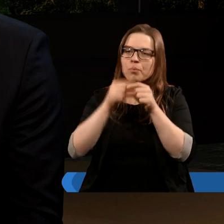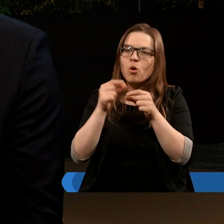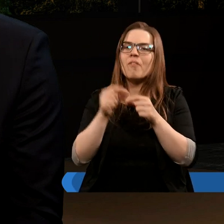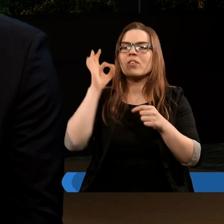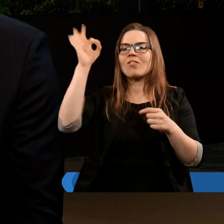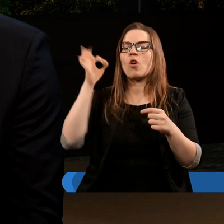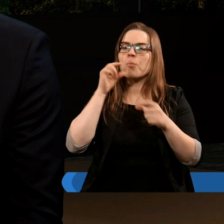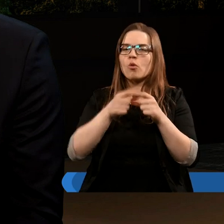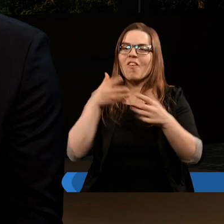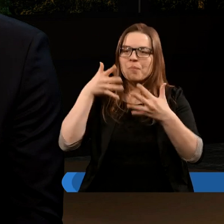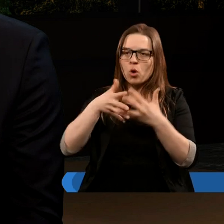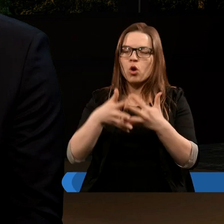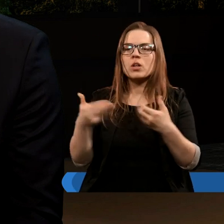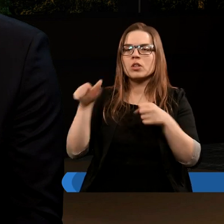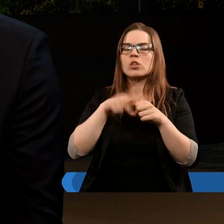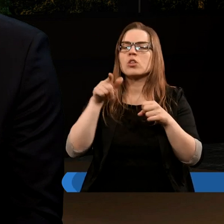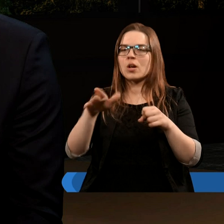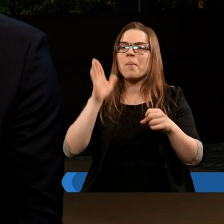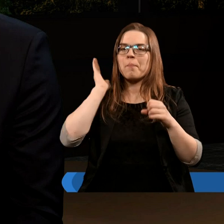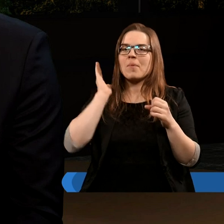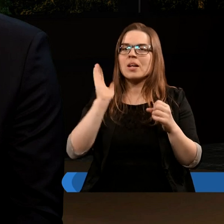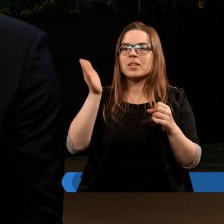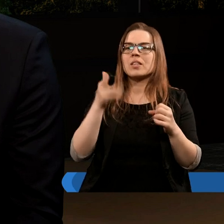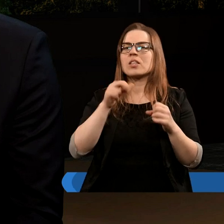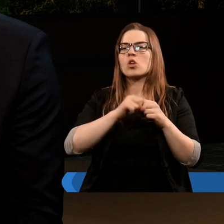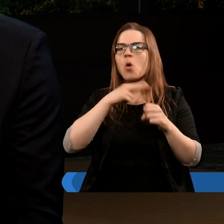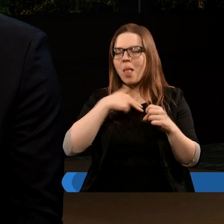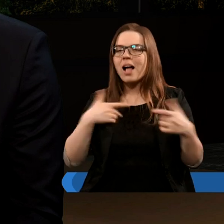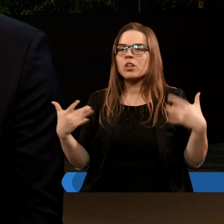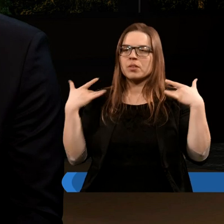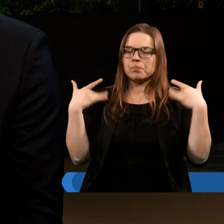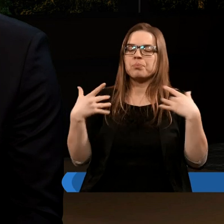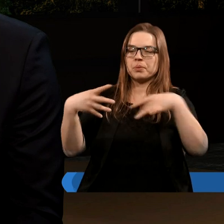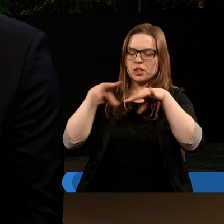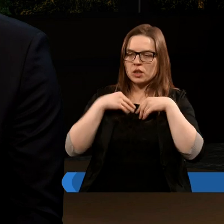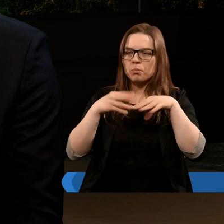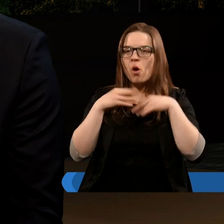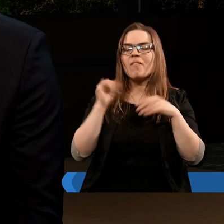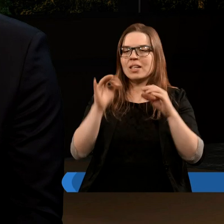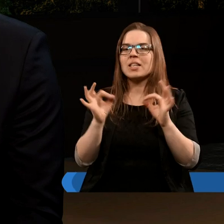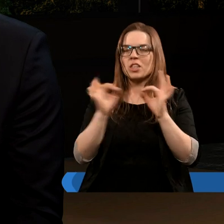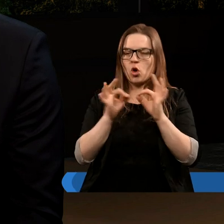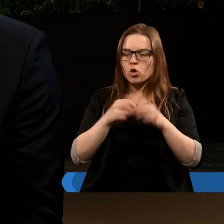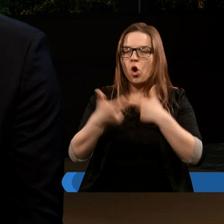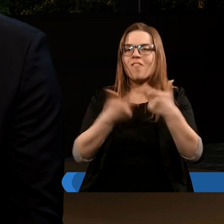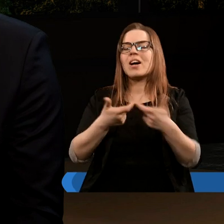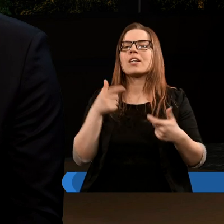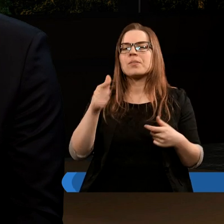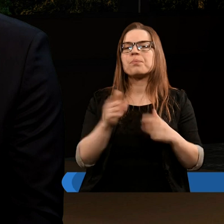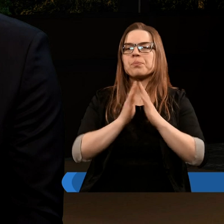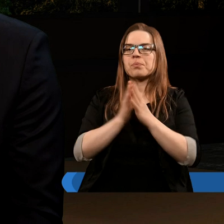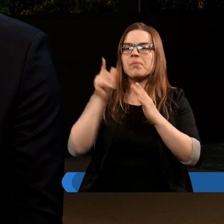słowem, słowem prorockim, które gdzieś tam będziemy do naszego życia przyjmować i stosować i wyżywać,